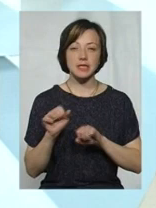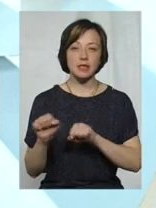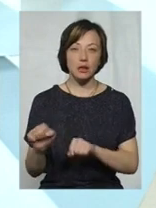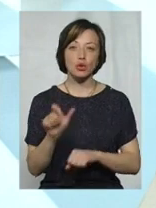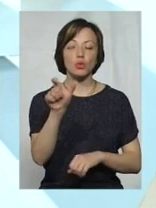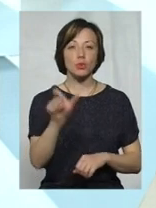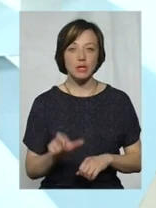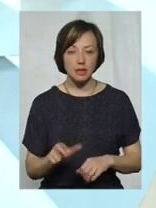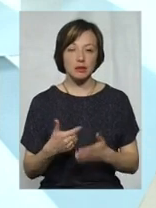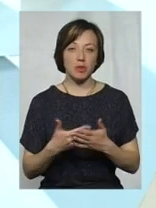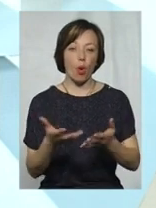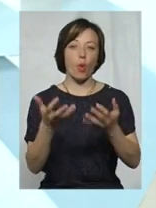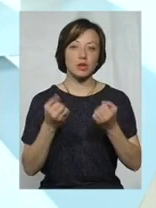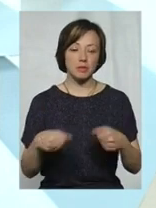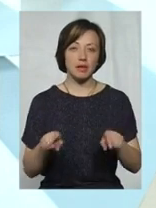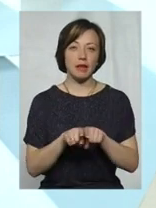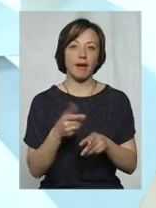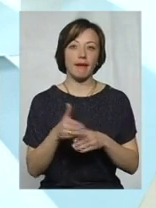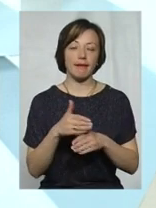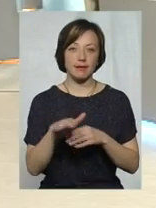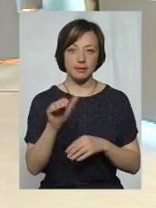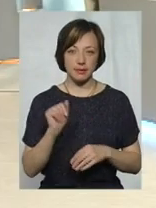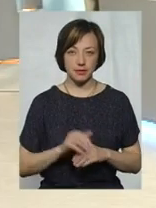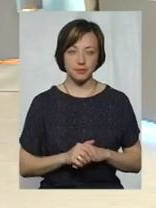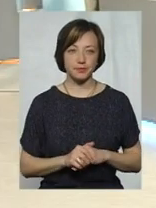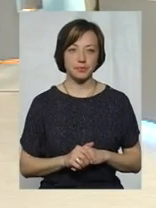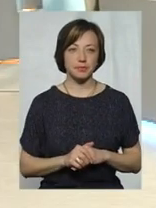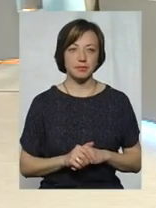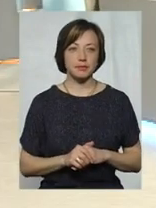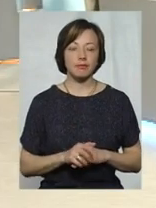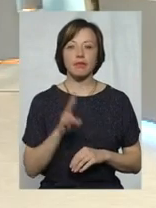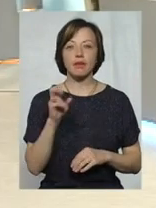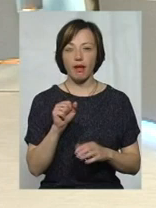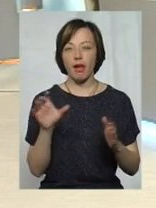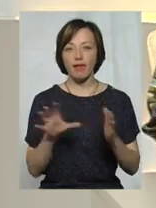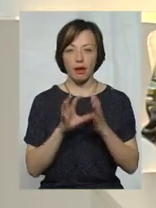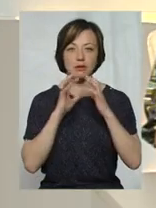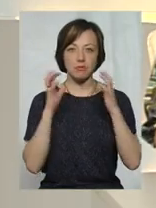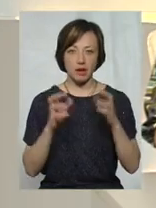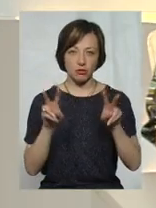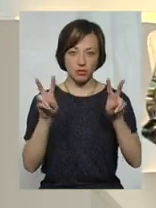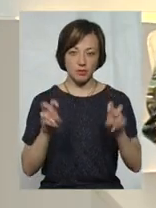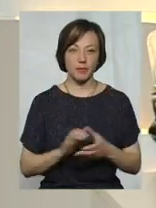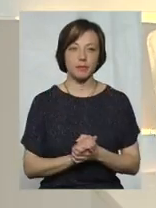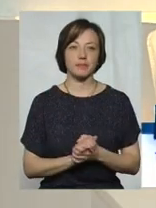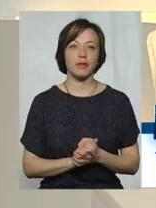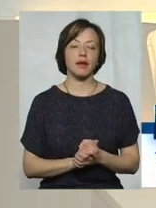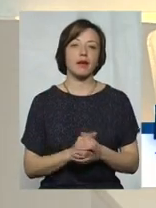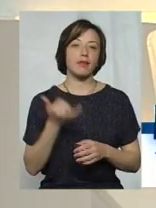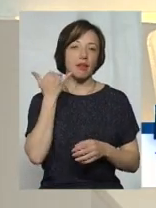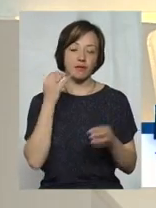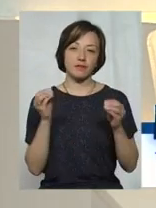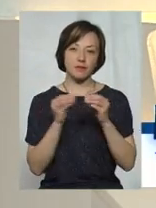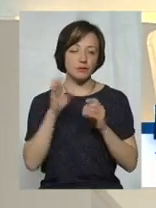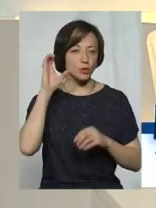те, що людина отримала такий кредит. Саме кредит на енергозбереження уточнити. Дякую за відповідь. 61-90